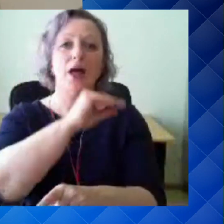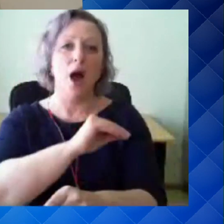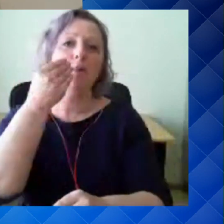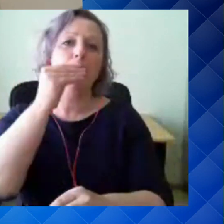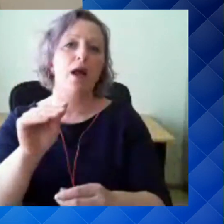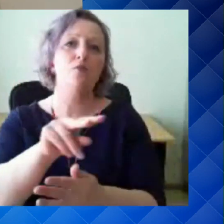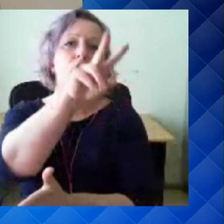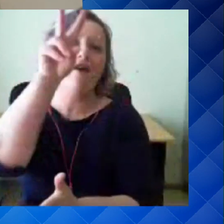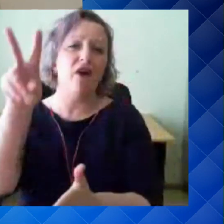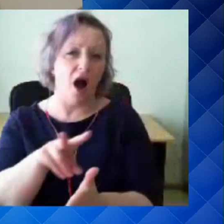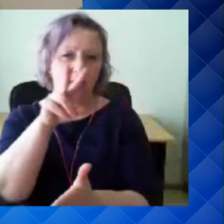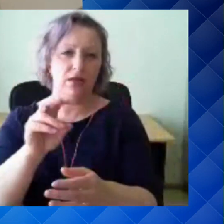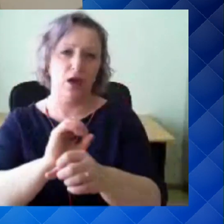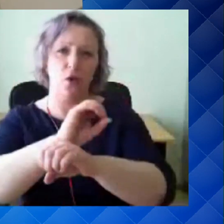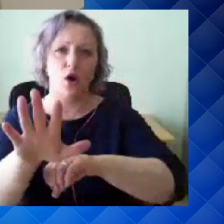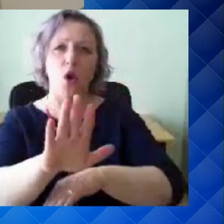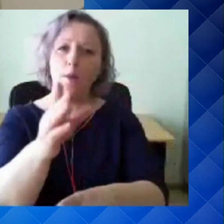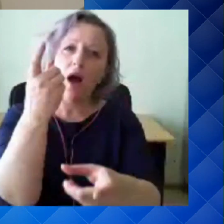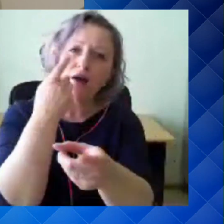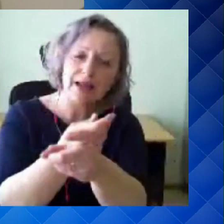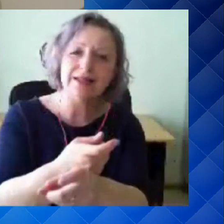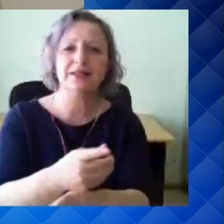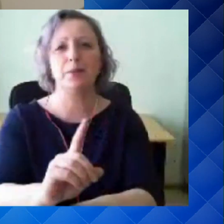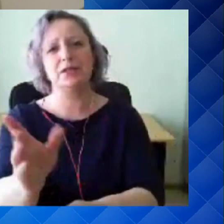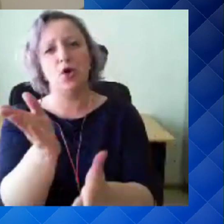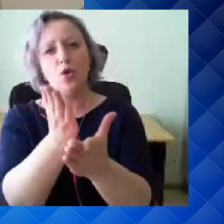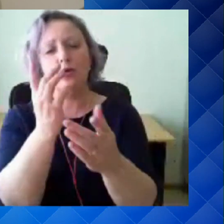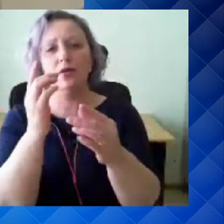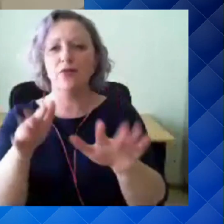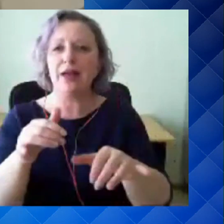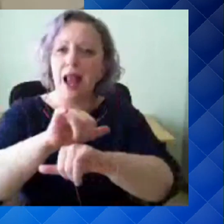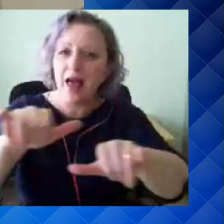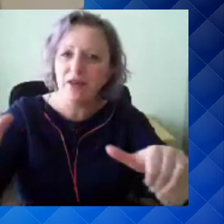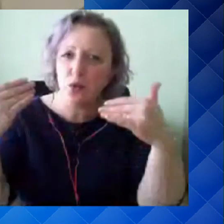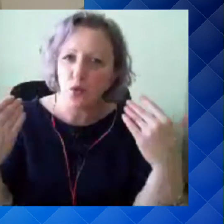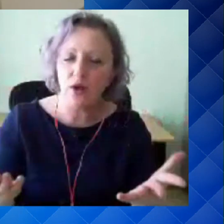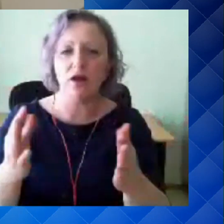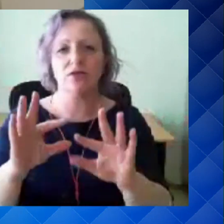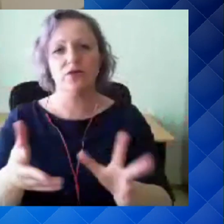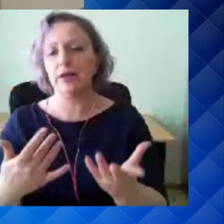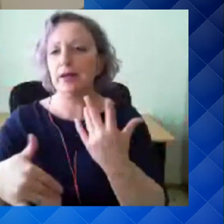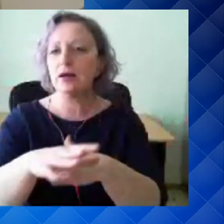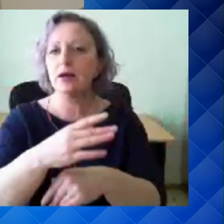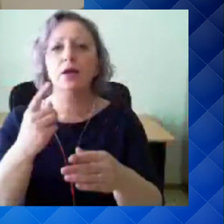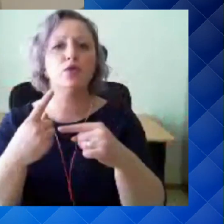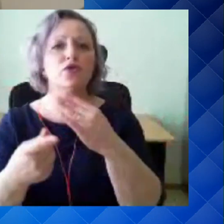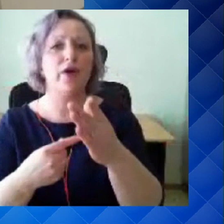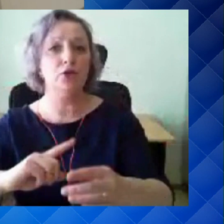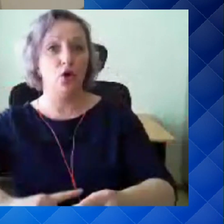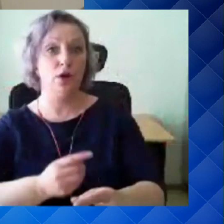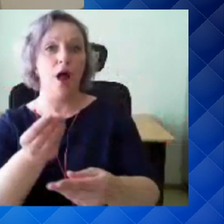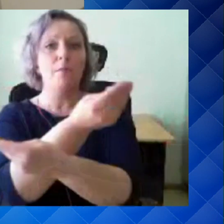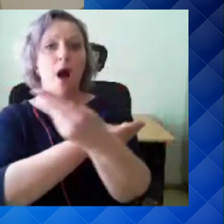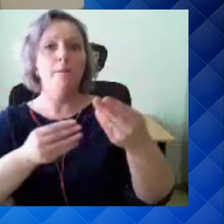kohta ja ka selle kohta, et kuidas see viirus on mõjumas sotsiaalmajanduslikus aspektis.